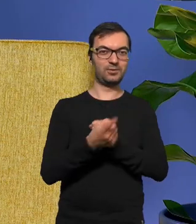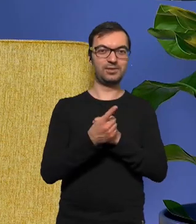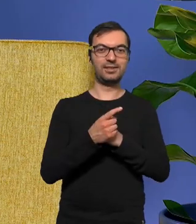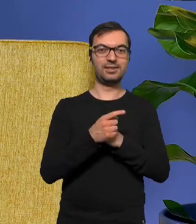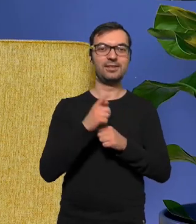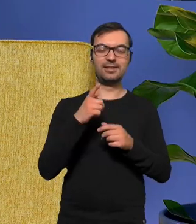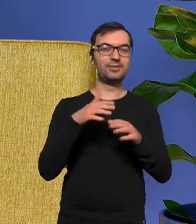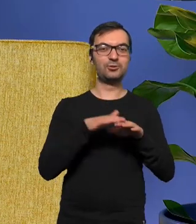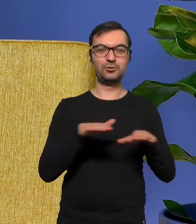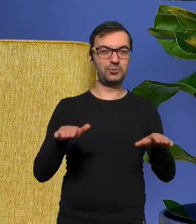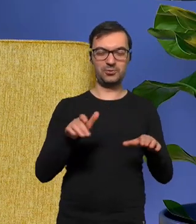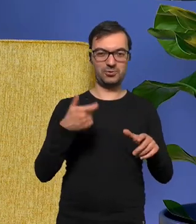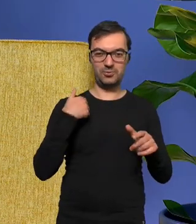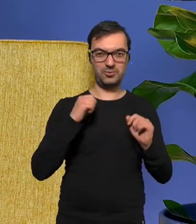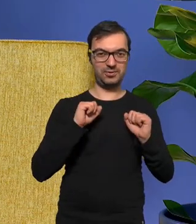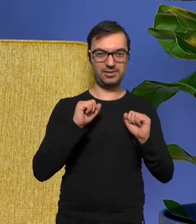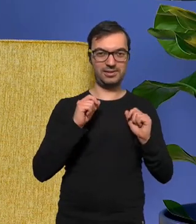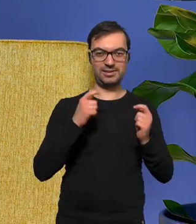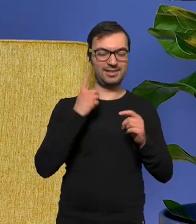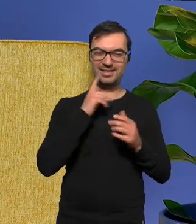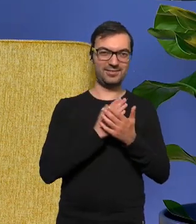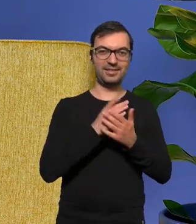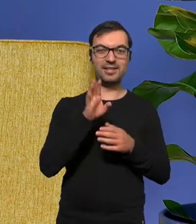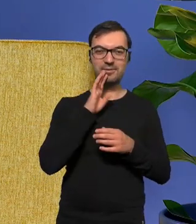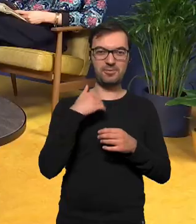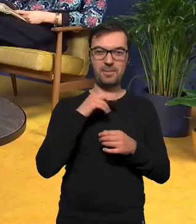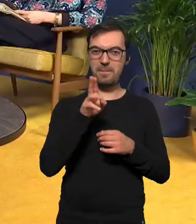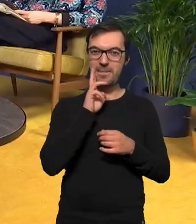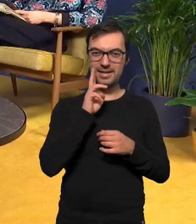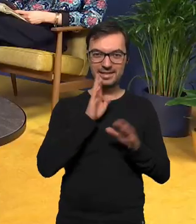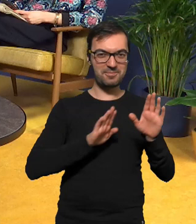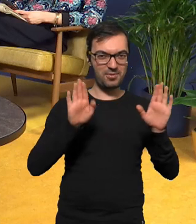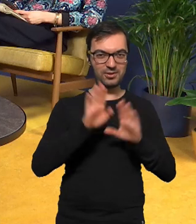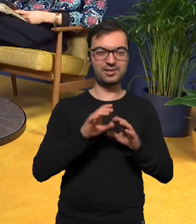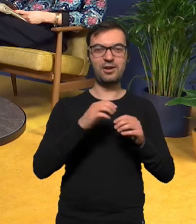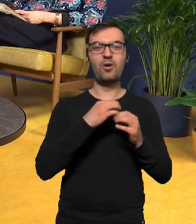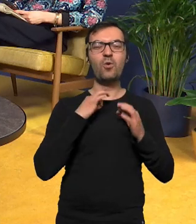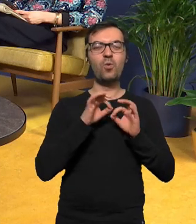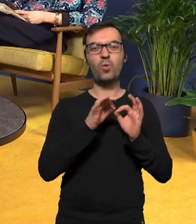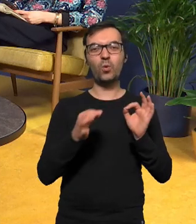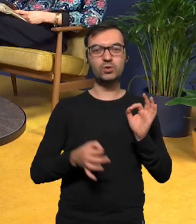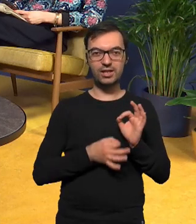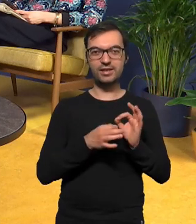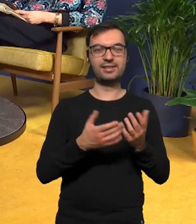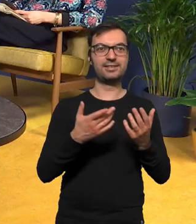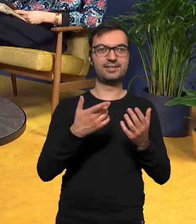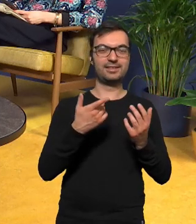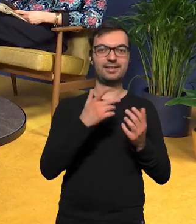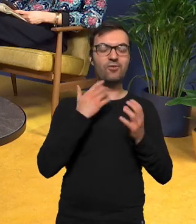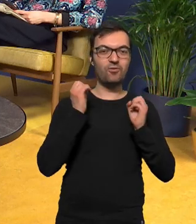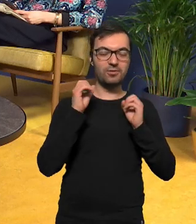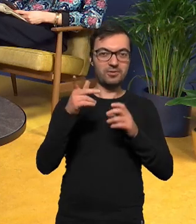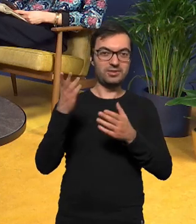to co się działo na stole co nie do końca dla mnie jest prawdą tam była chyba matka boska tak to było wpuszczenie do swojego takiego